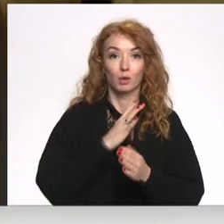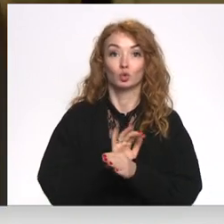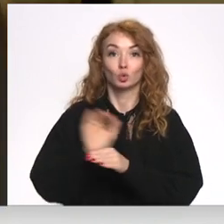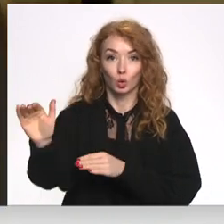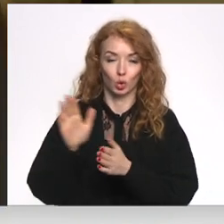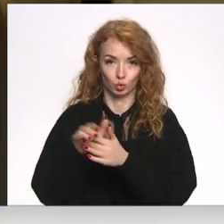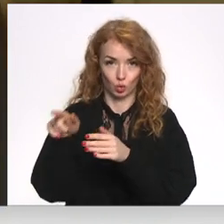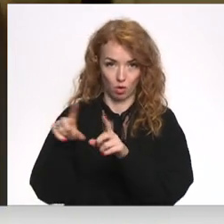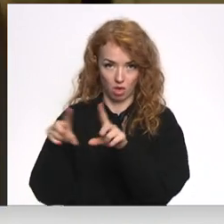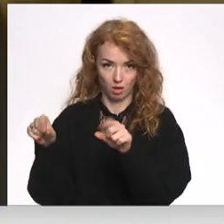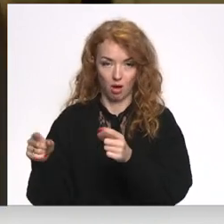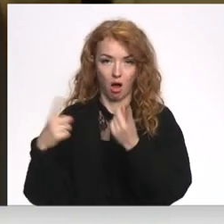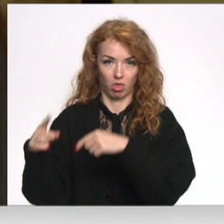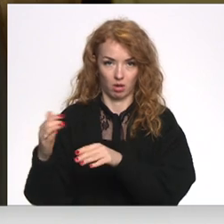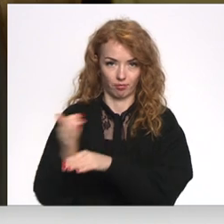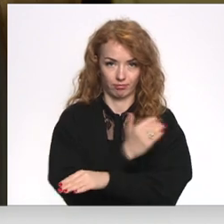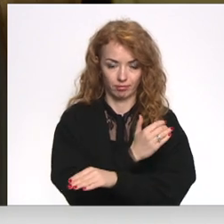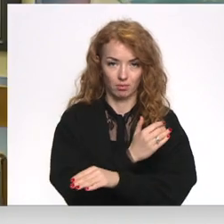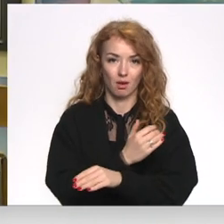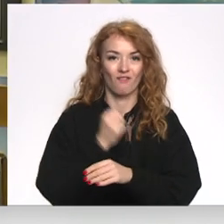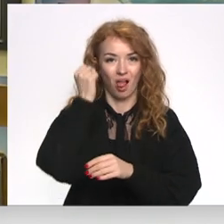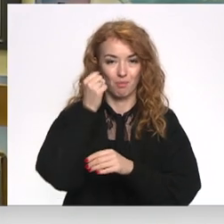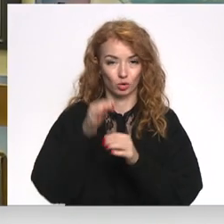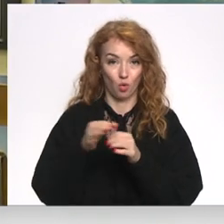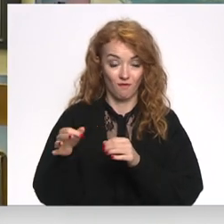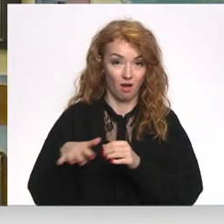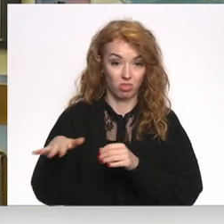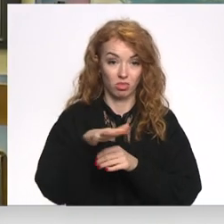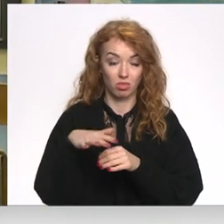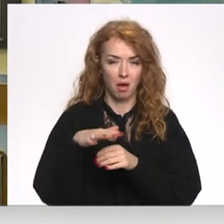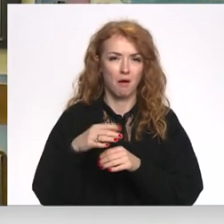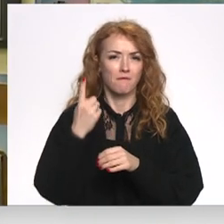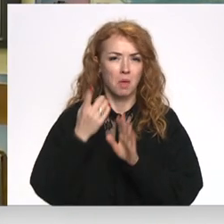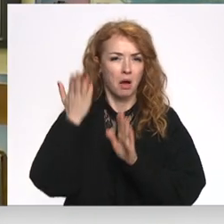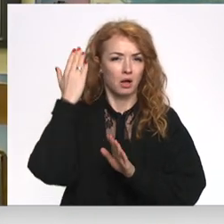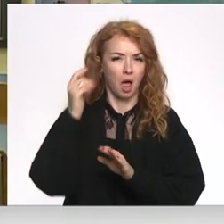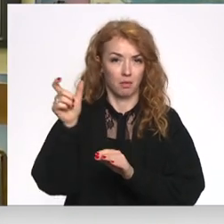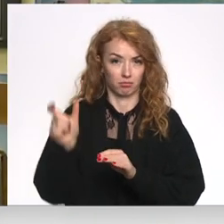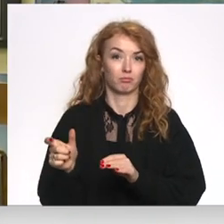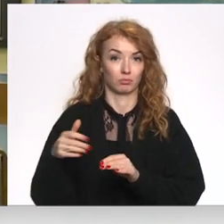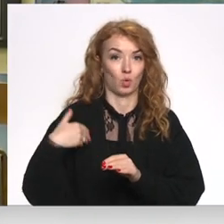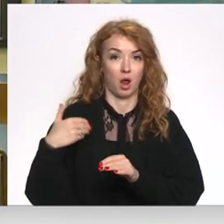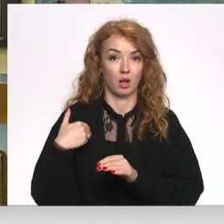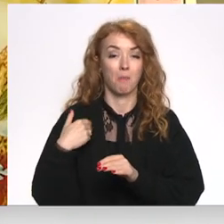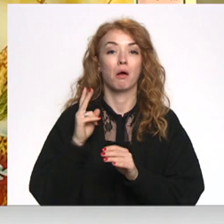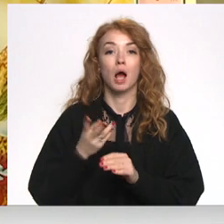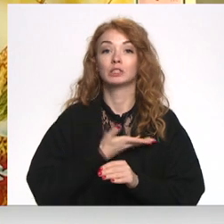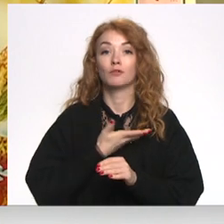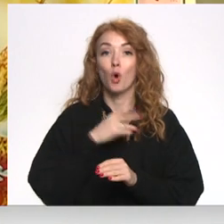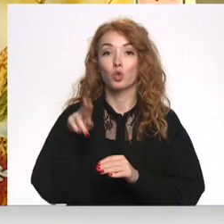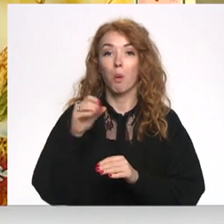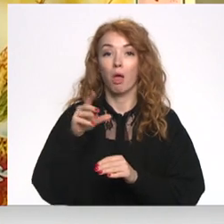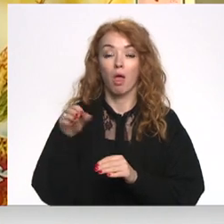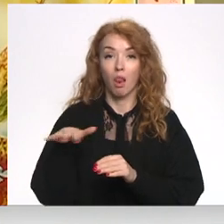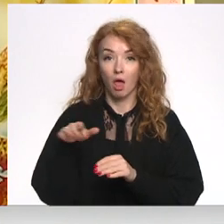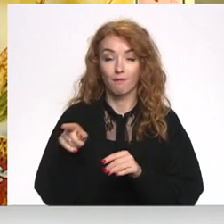uz attālo izglītības iestāde tagadējā Valmieras novadā. Skaļāki izskanējas, kā kādam agrākajam naukšāniemītniekam klājas dobelē. Viņš